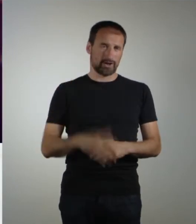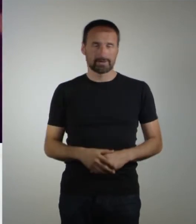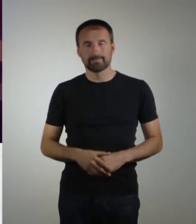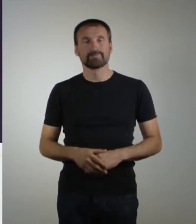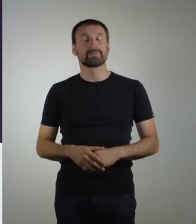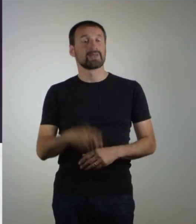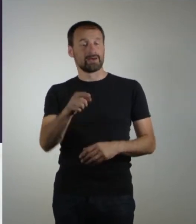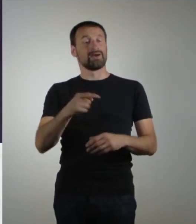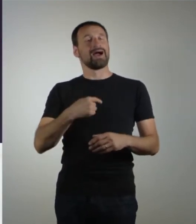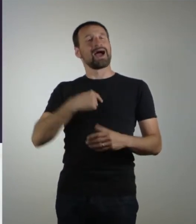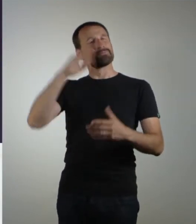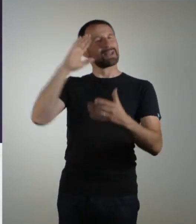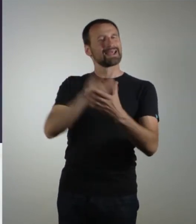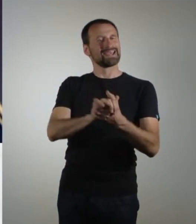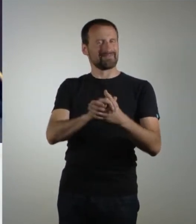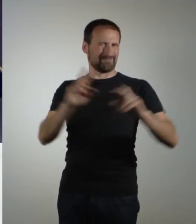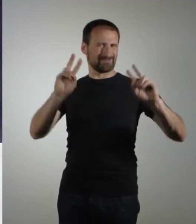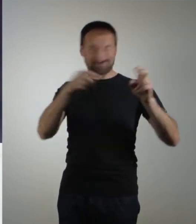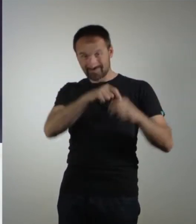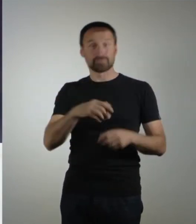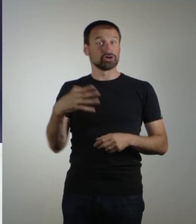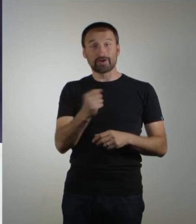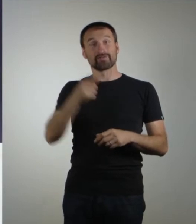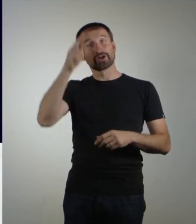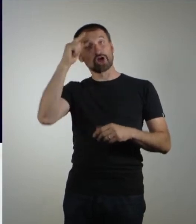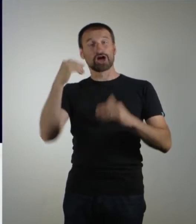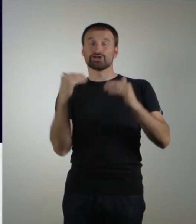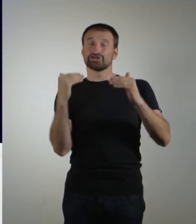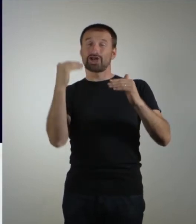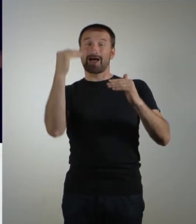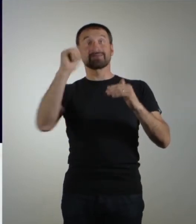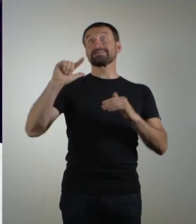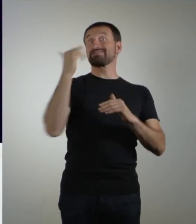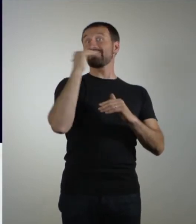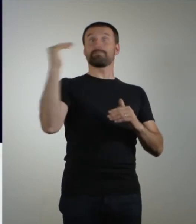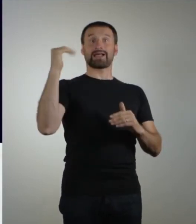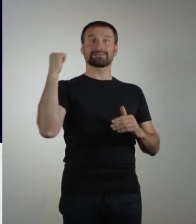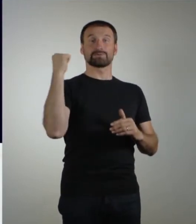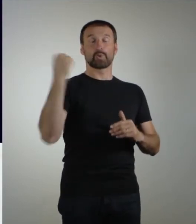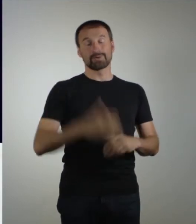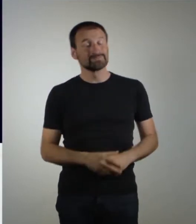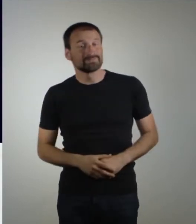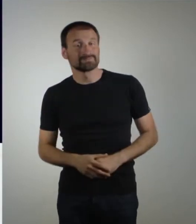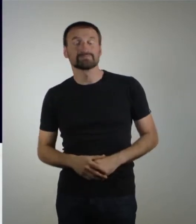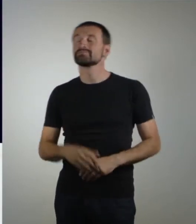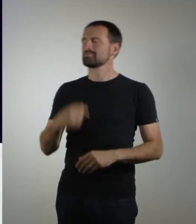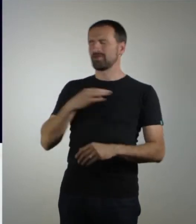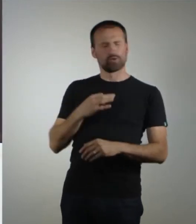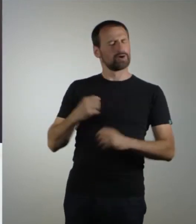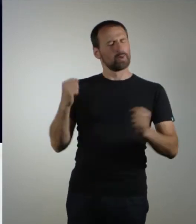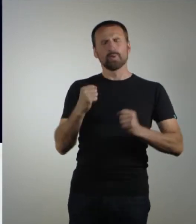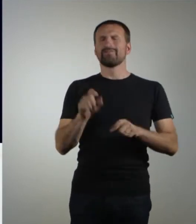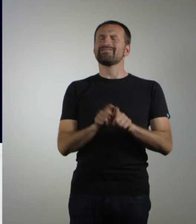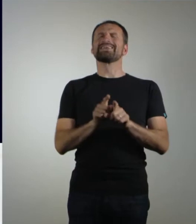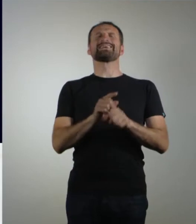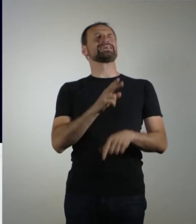Mit dem Cover-Song I Believe erreichte sie Platz zwei der deutschen Single-Charts. Für mich war das eigentlich wie so